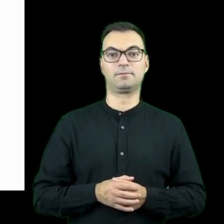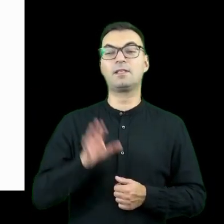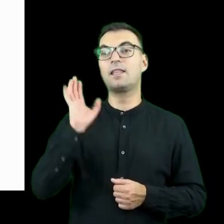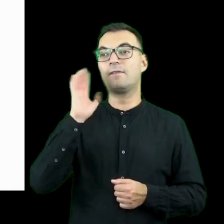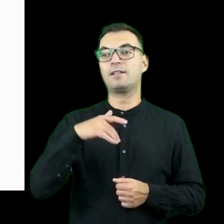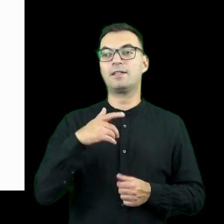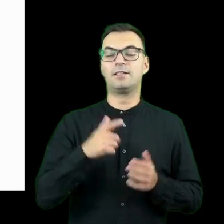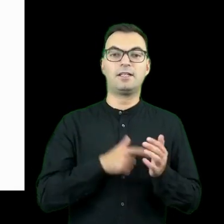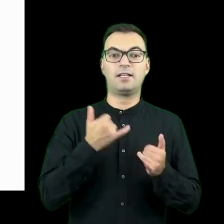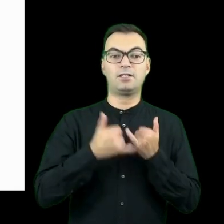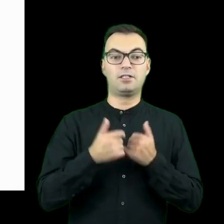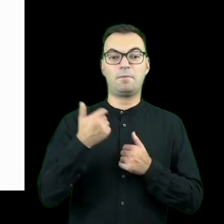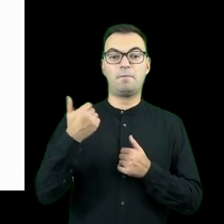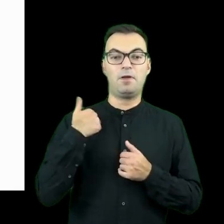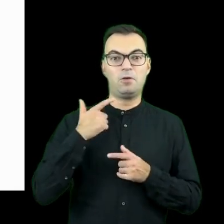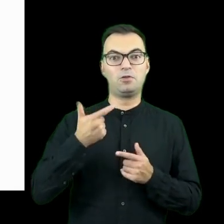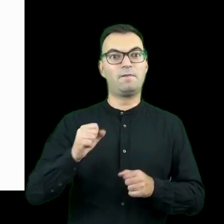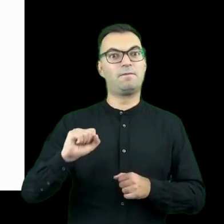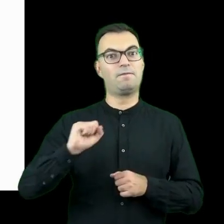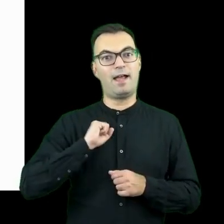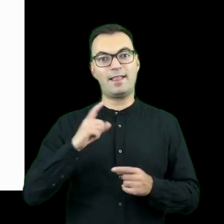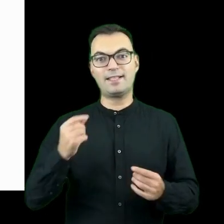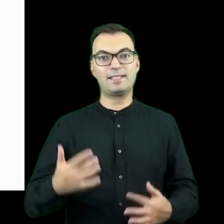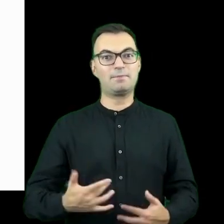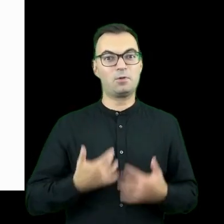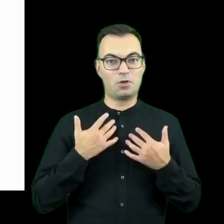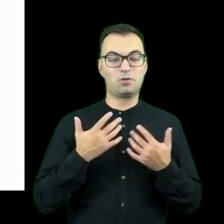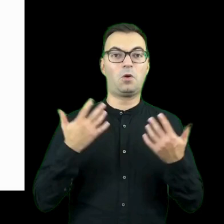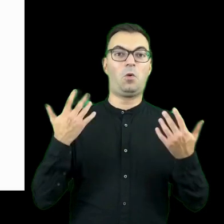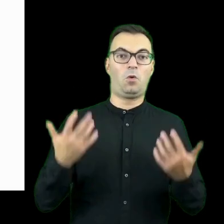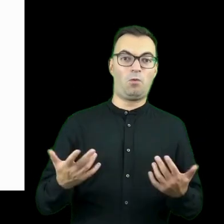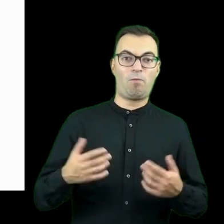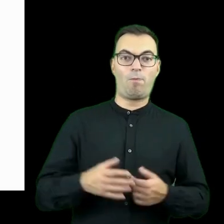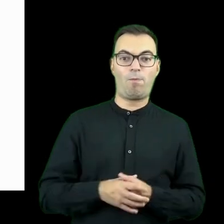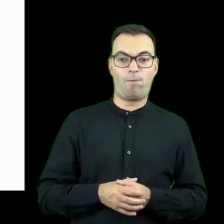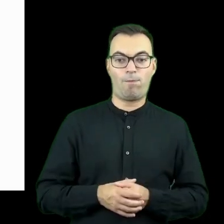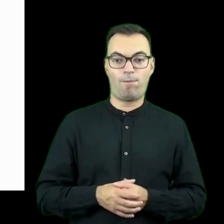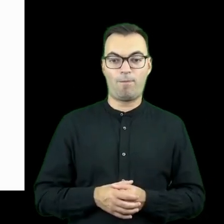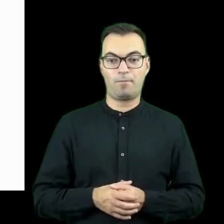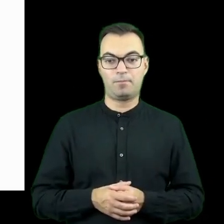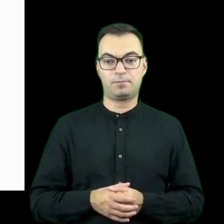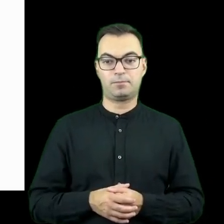często samo, jeżeli coś dla Was było inspirujące, to